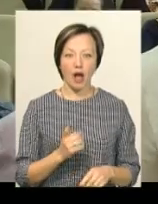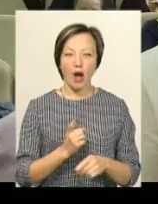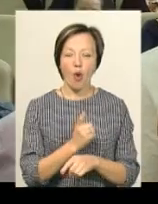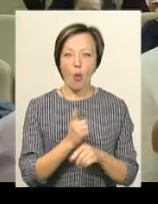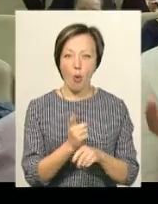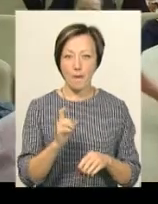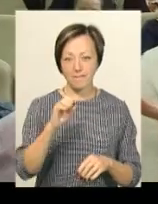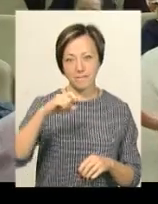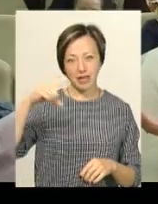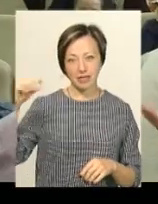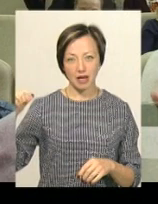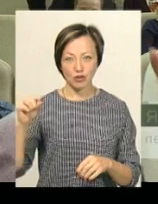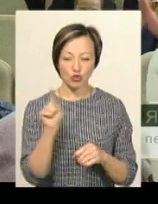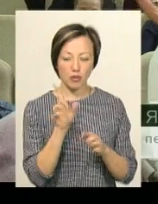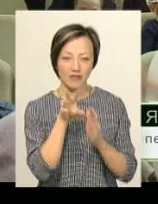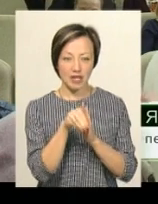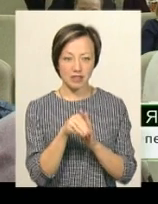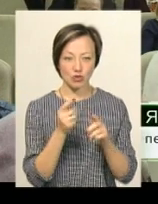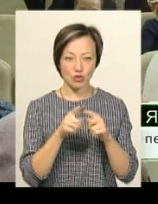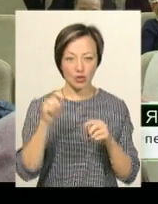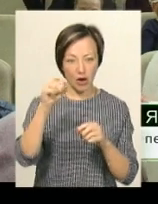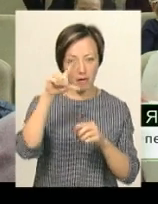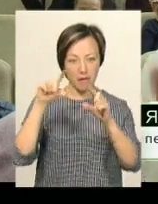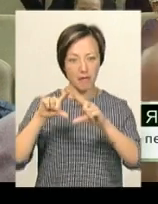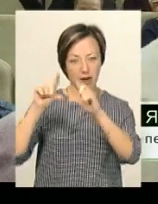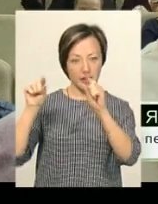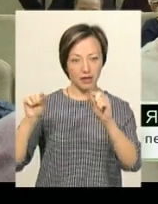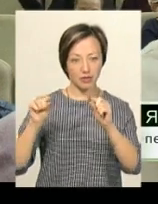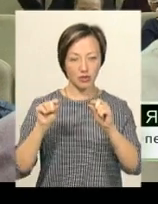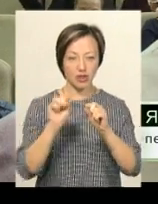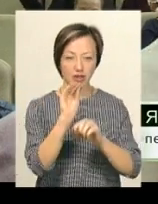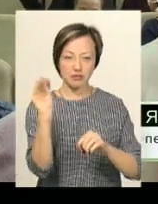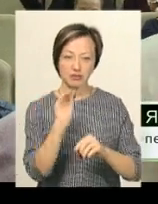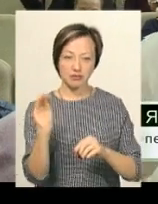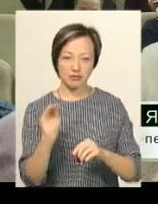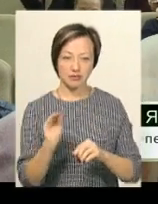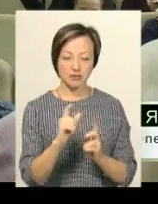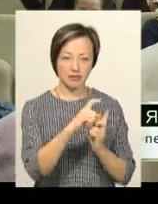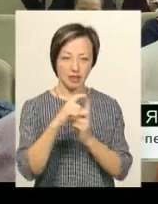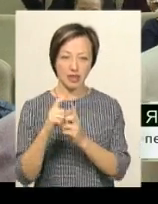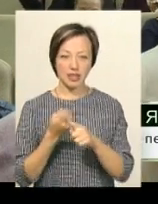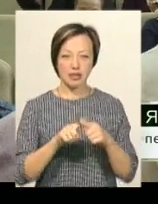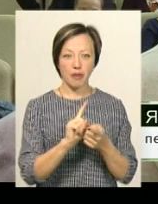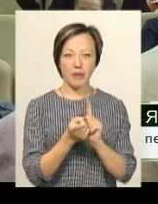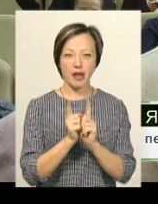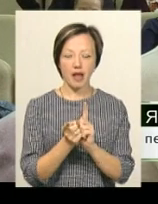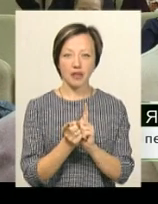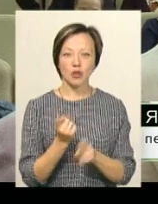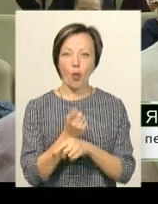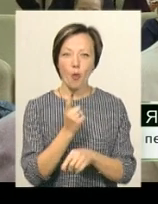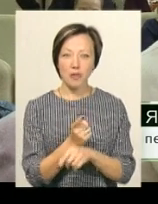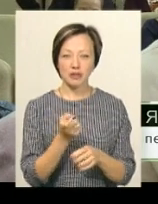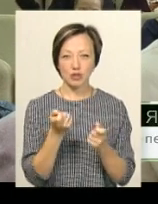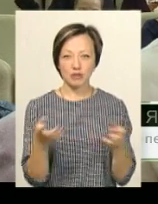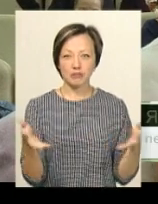потрібно, щоб репліка влізла в цю хмаринку, де знаходиться репліка. Тобто цим переклад коміксів трошки споріднений